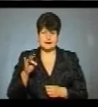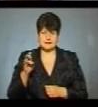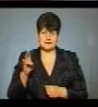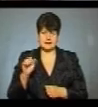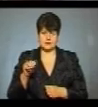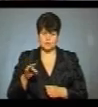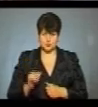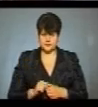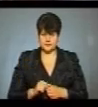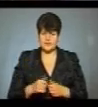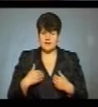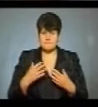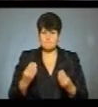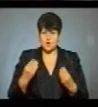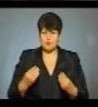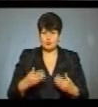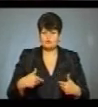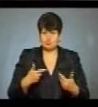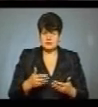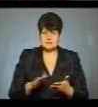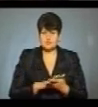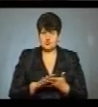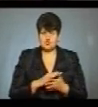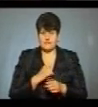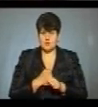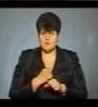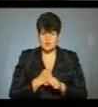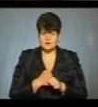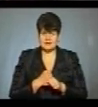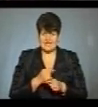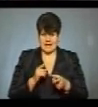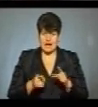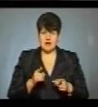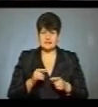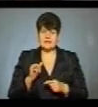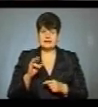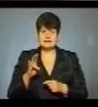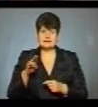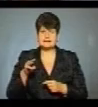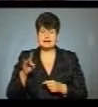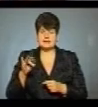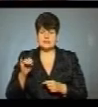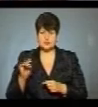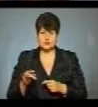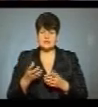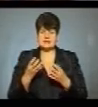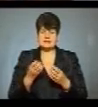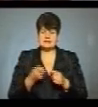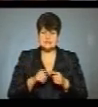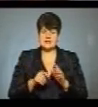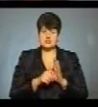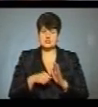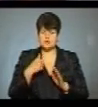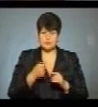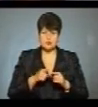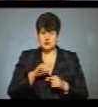«Нам пропонують за безкоштовно працювати реальну інтернатуру, резондуру ще 6 років. При цьому,